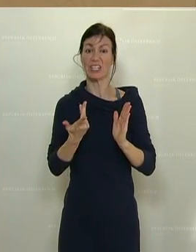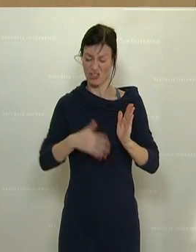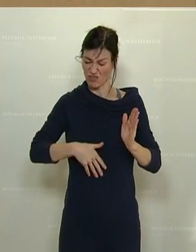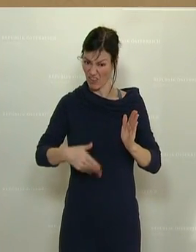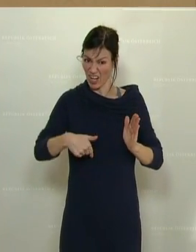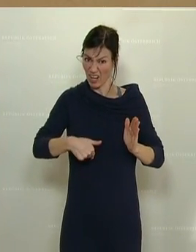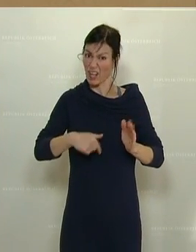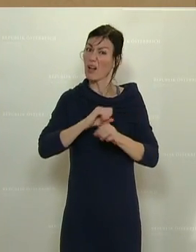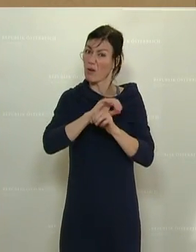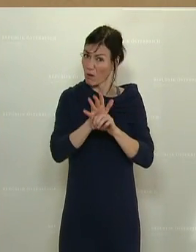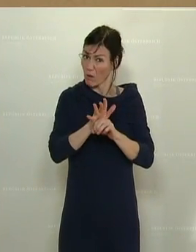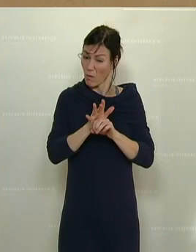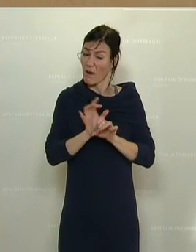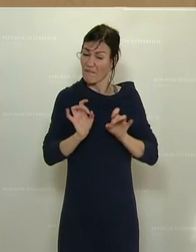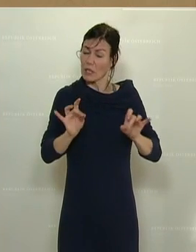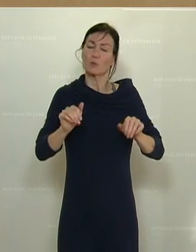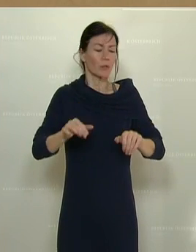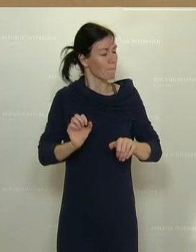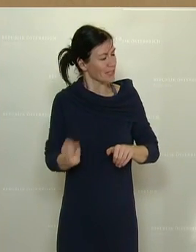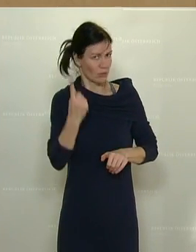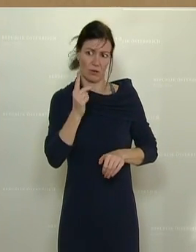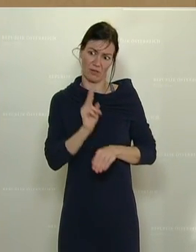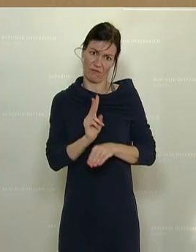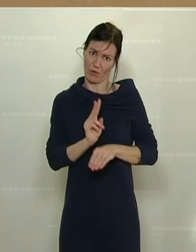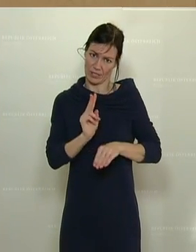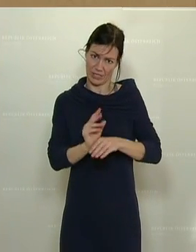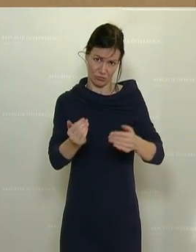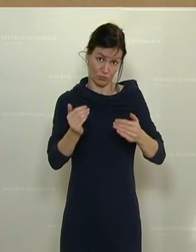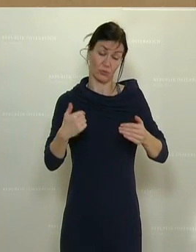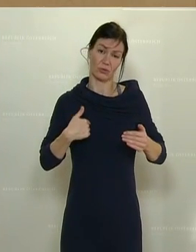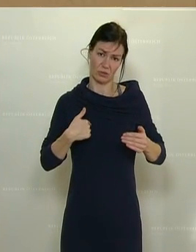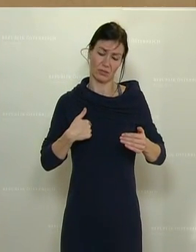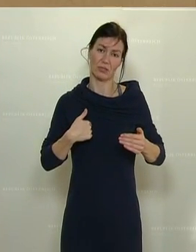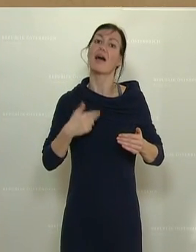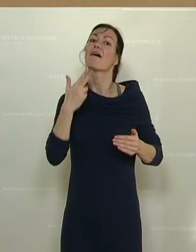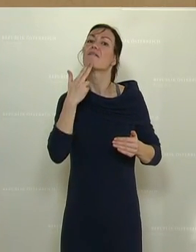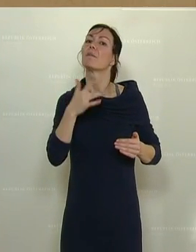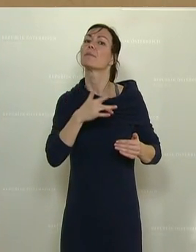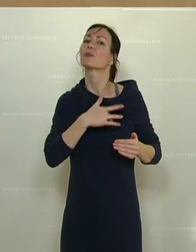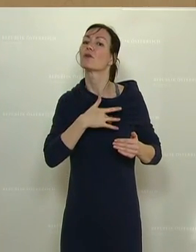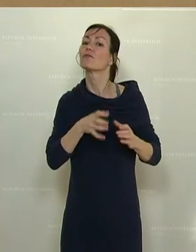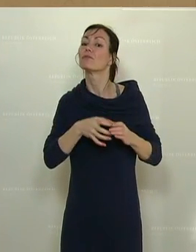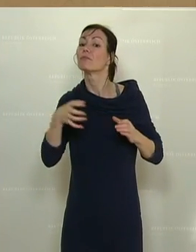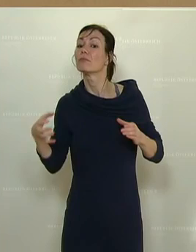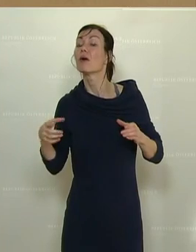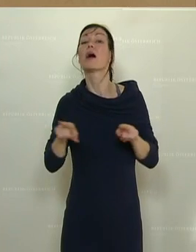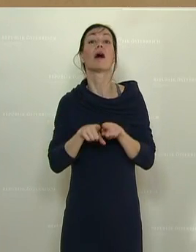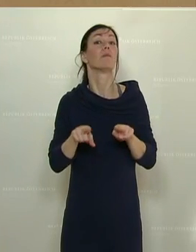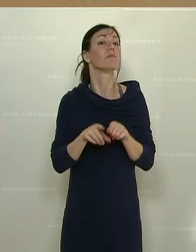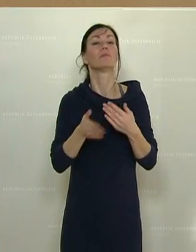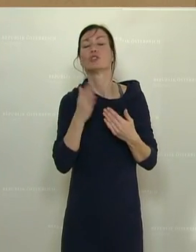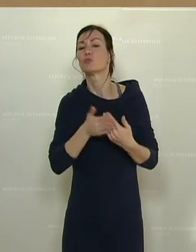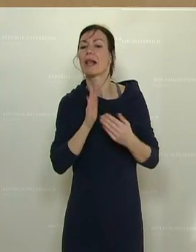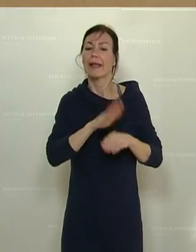besondere Vorsicht geboten ist. Von der Verlängerung dieser Maßnahme sind unter anderem Elementarpädagoginnen,